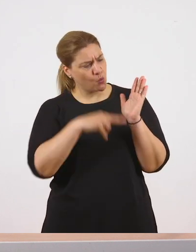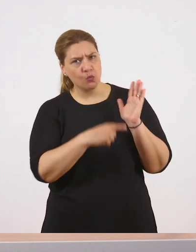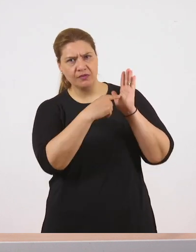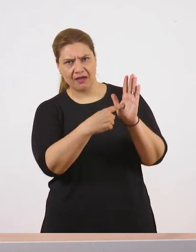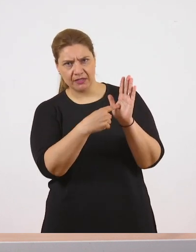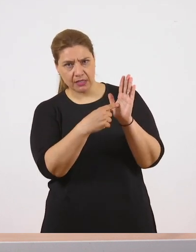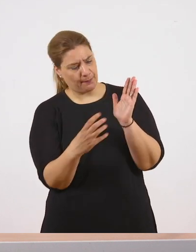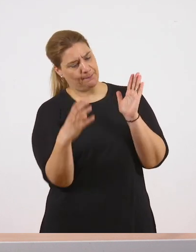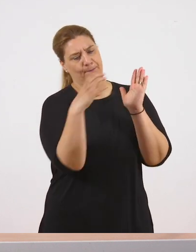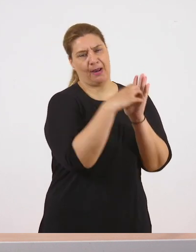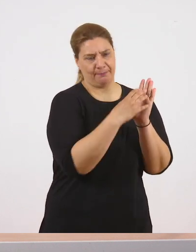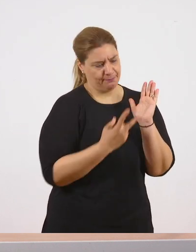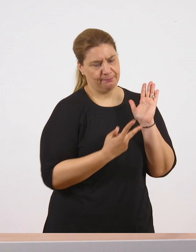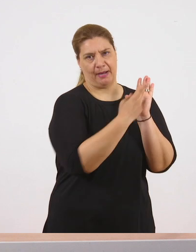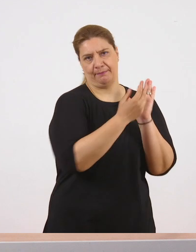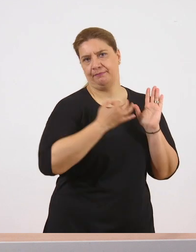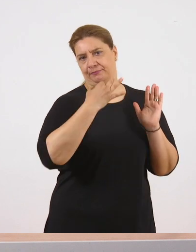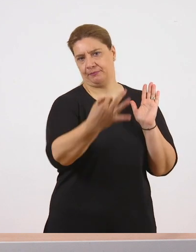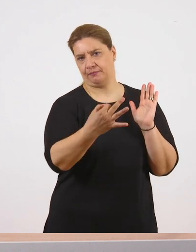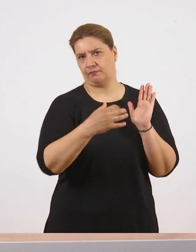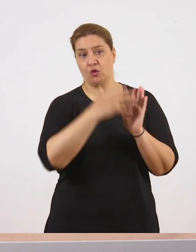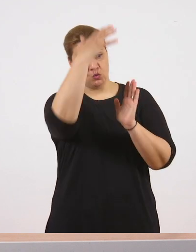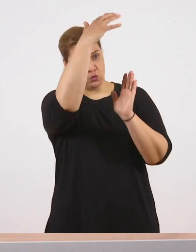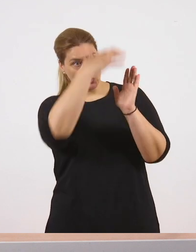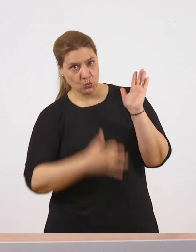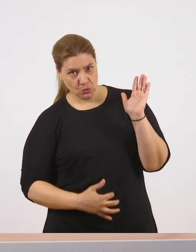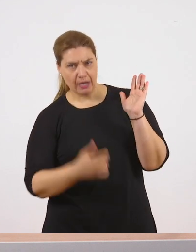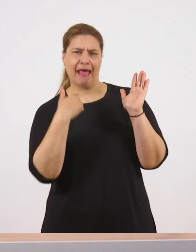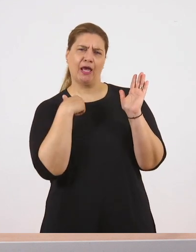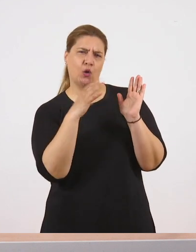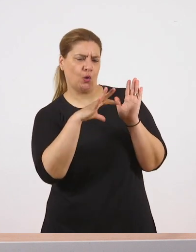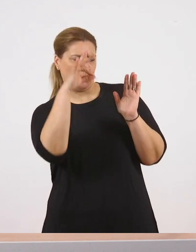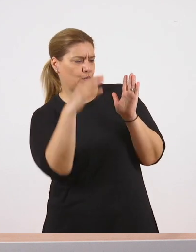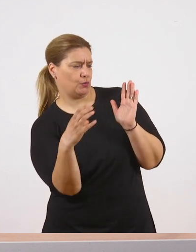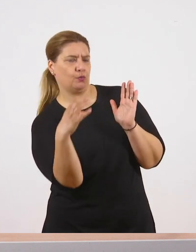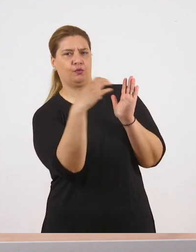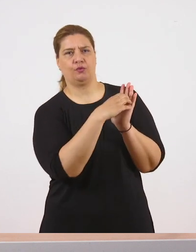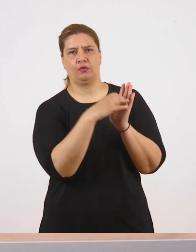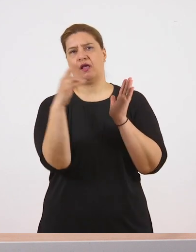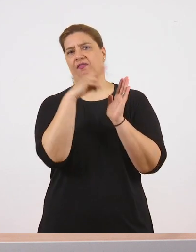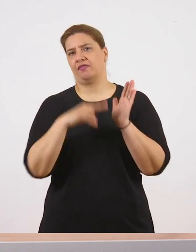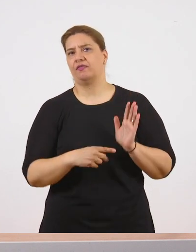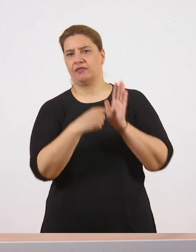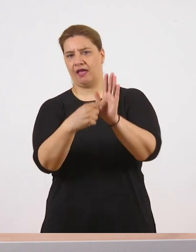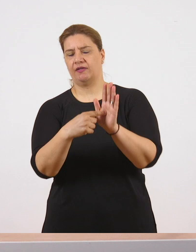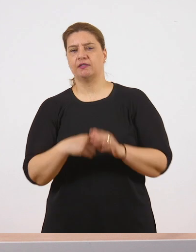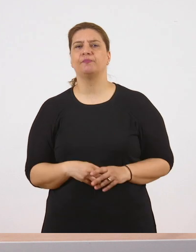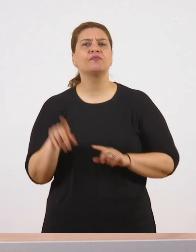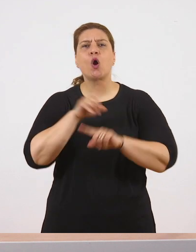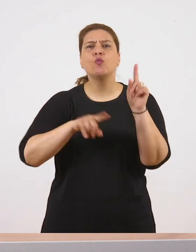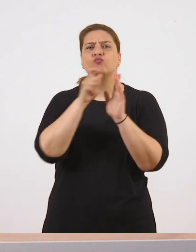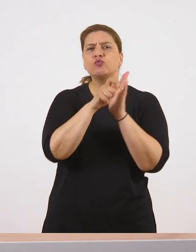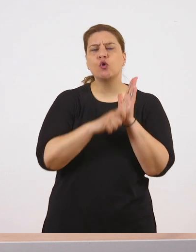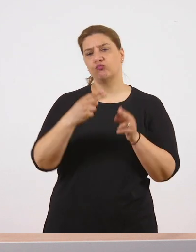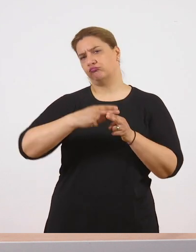απόσπασμα. Δηλαδή, ένα μικρό μέρος από ένα μυθιστόρημα που έχει γράψει η